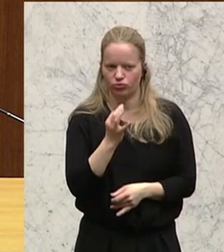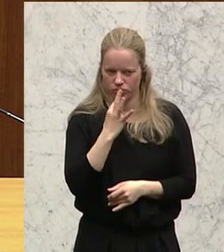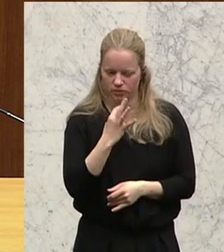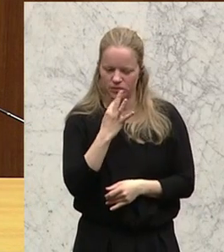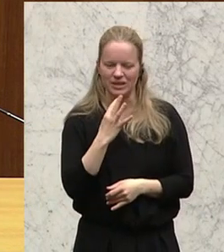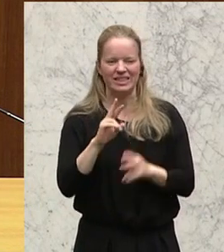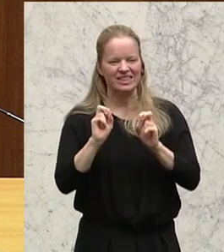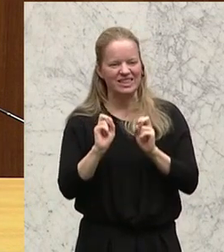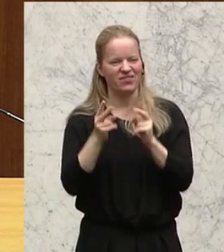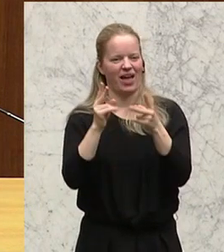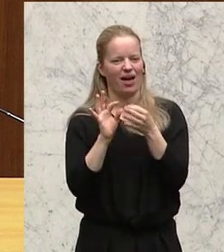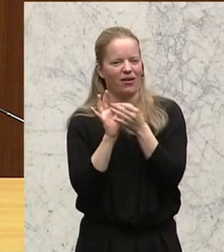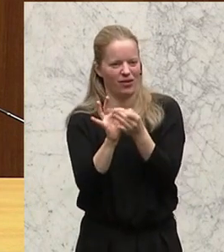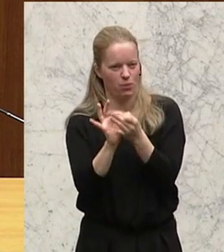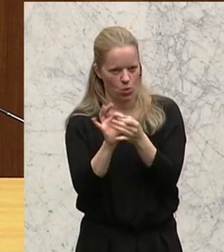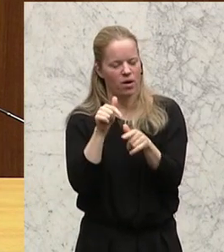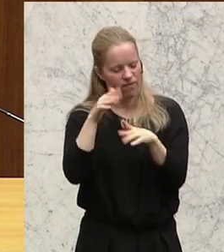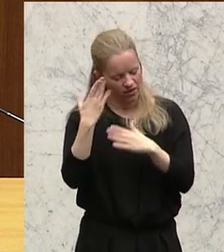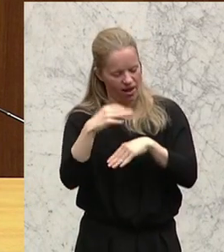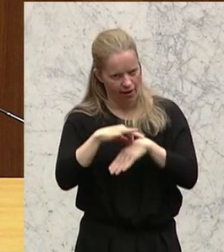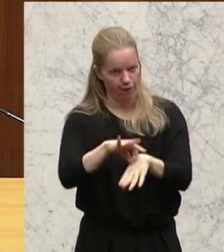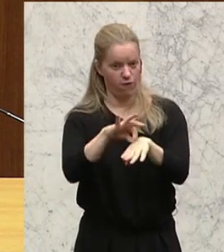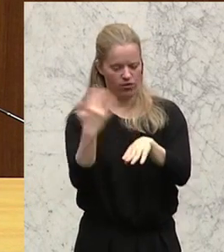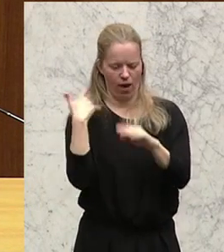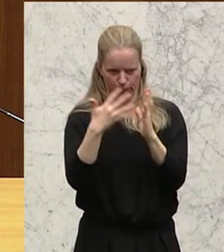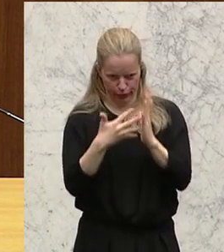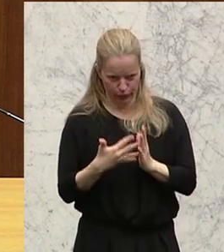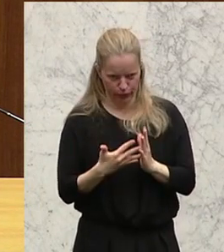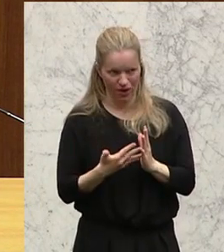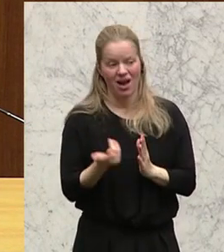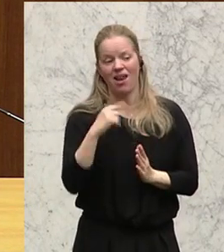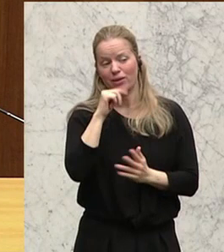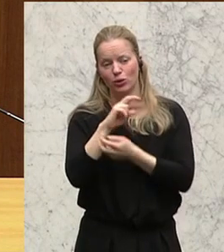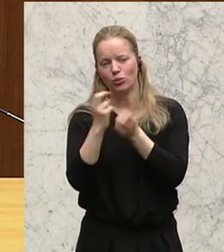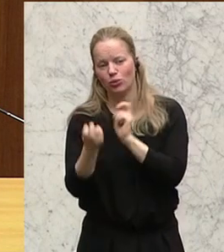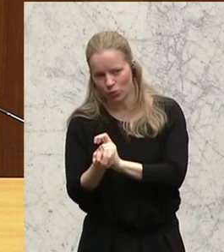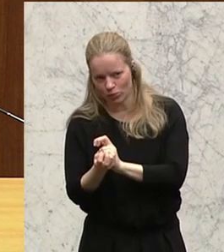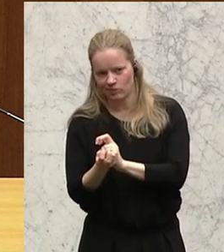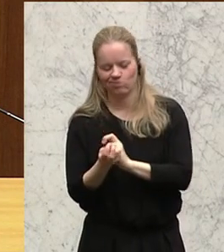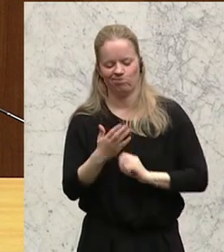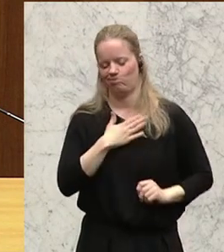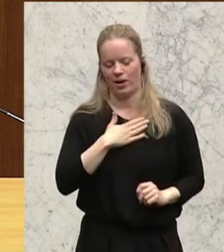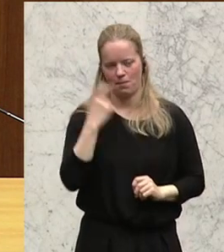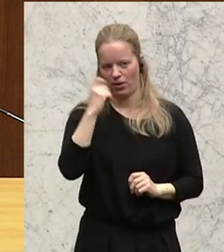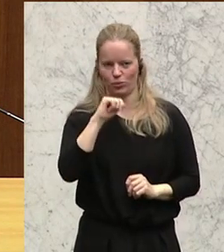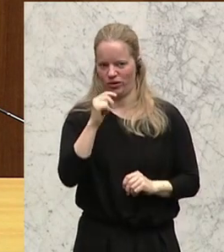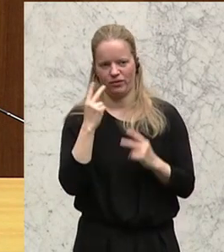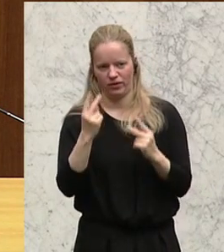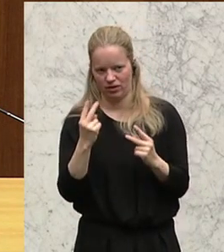der Zweckwidmung wurde geprüft. Dass es dazu nicht gekommen ist, ist aus meiner Sicht aber nicht entscheidend.